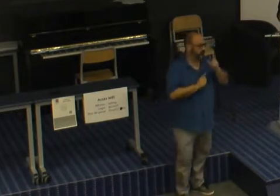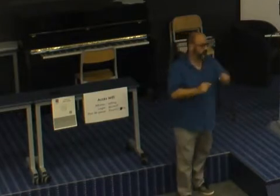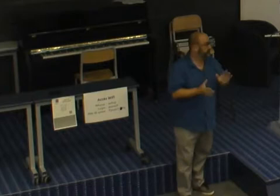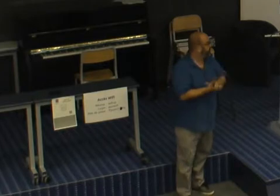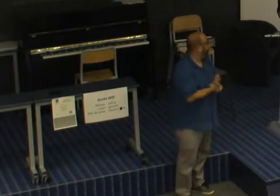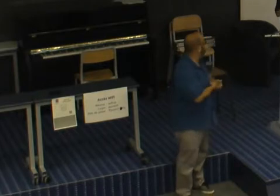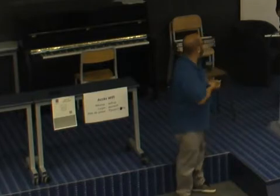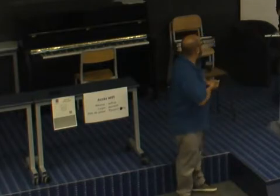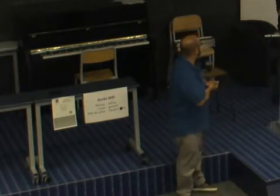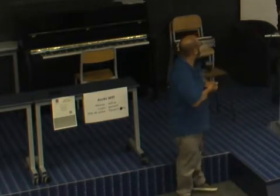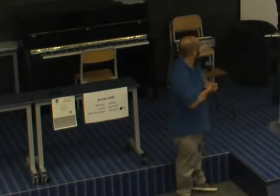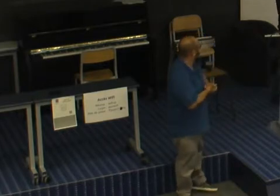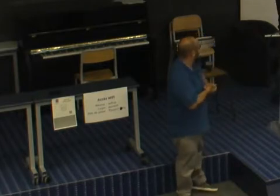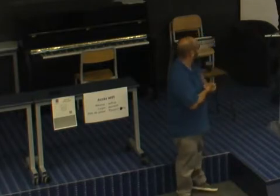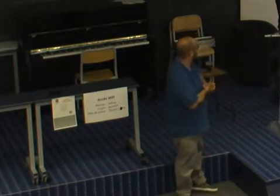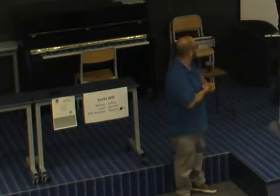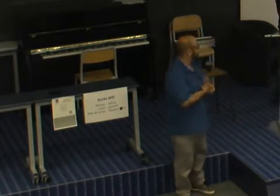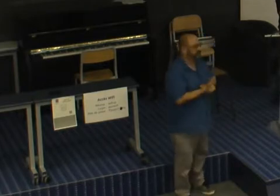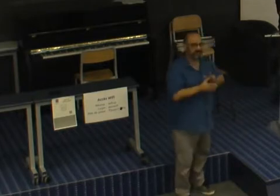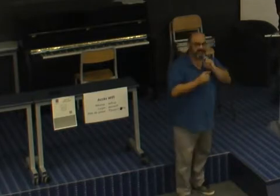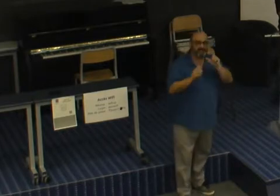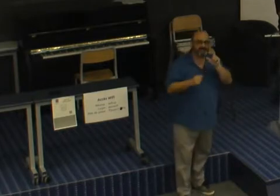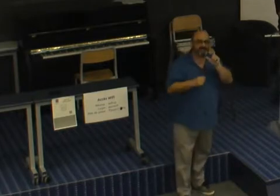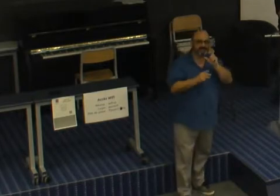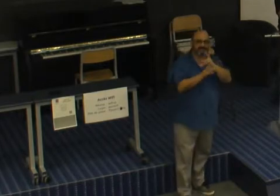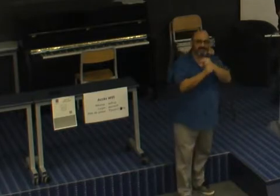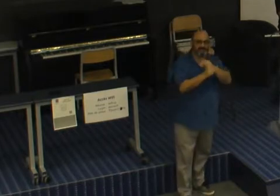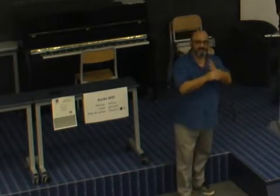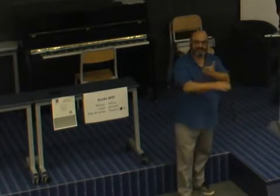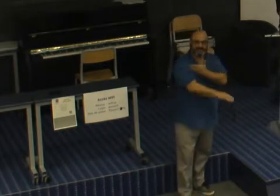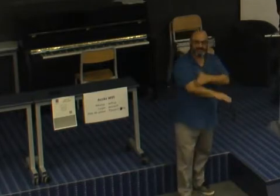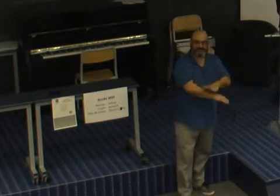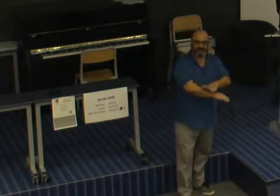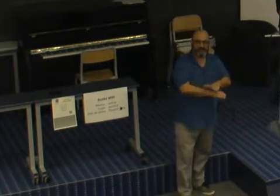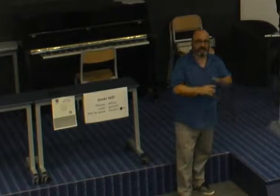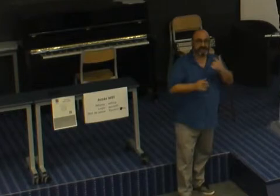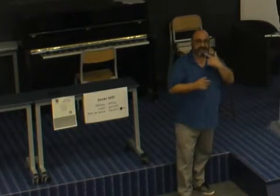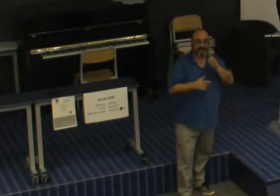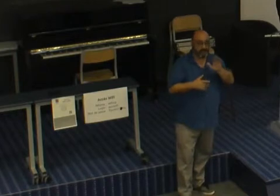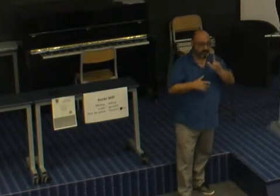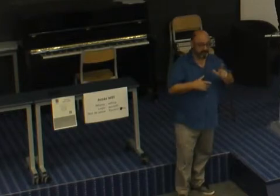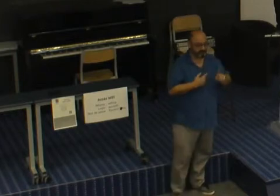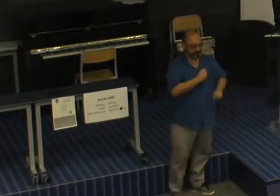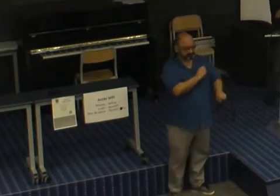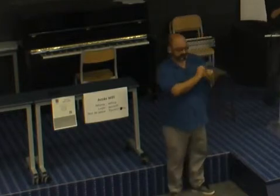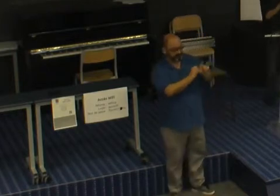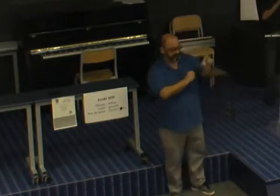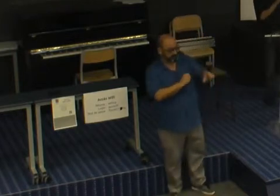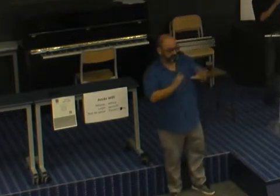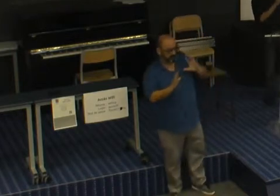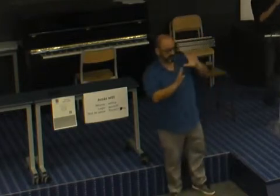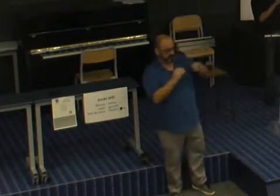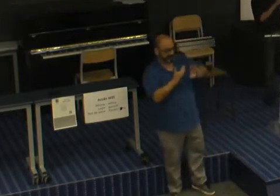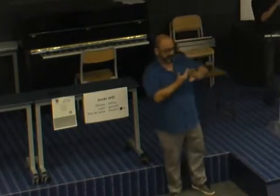Donc la discrimination, c'est tout simplement le fait de distinguer ou de traiter différemment, le plus souvent